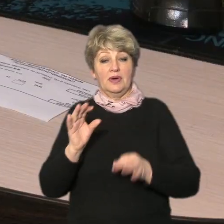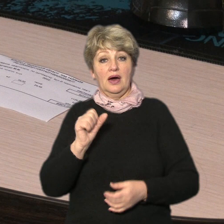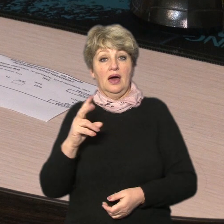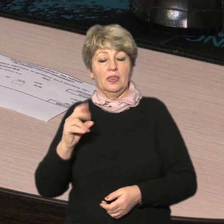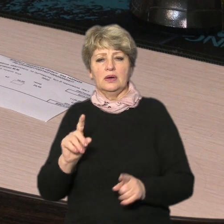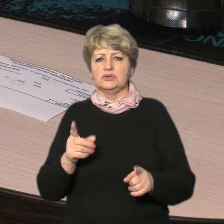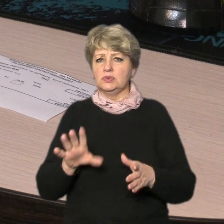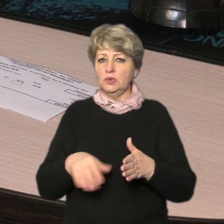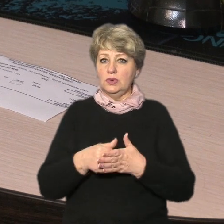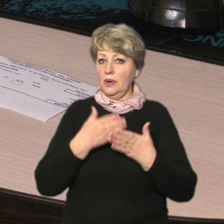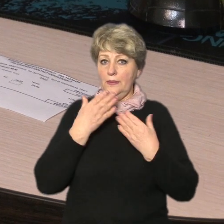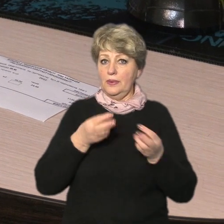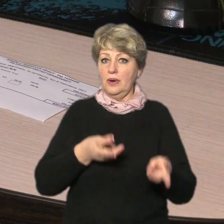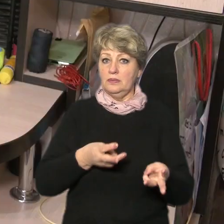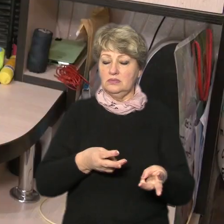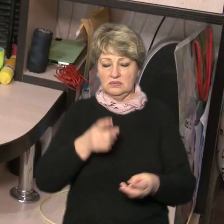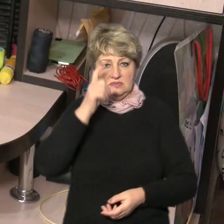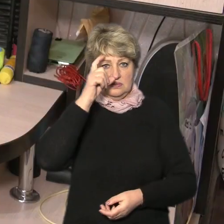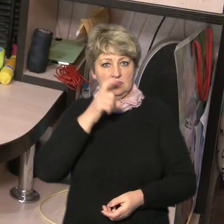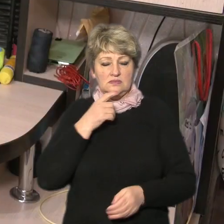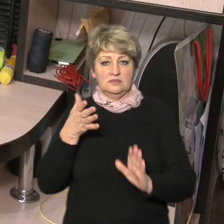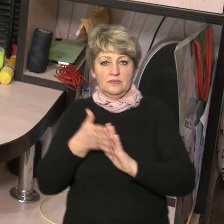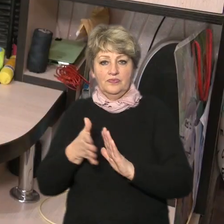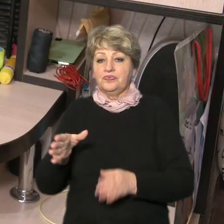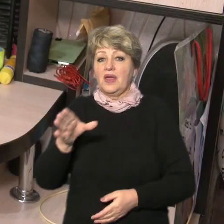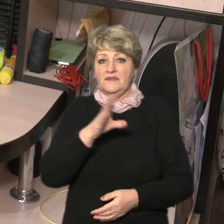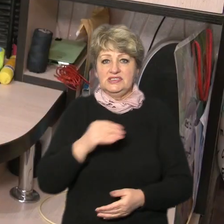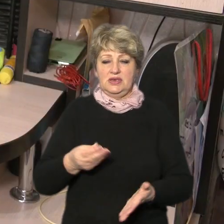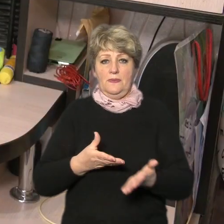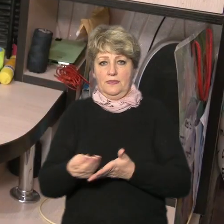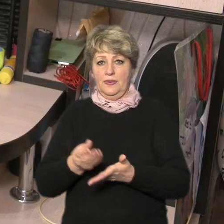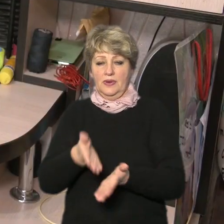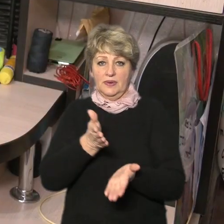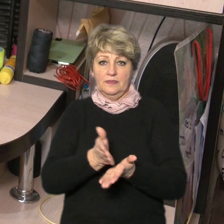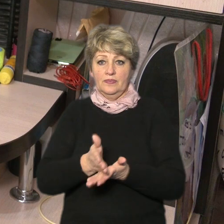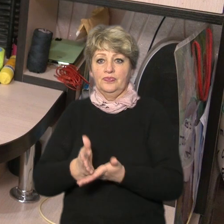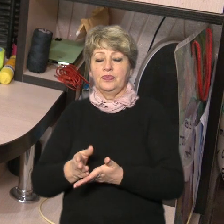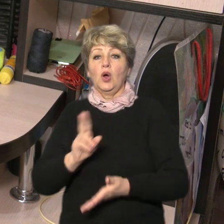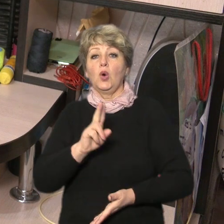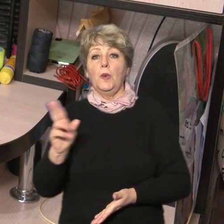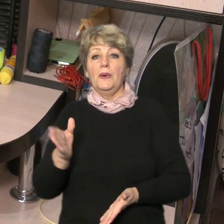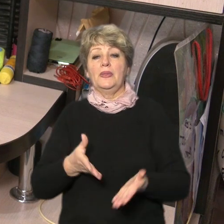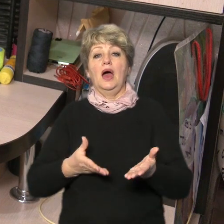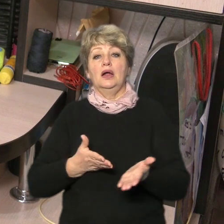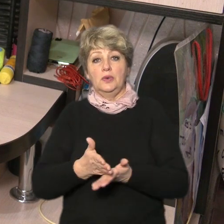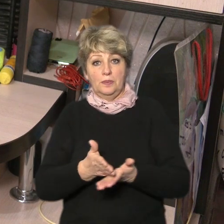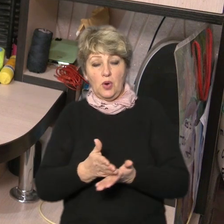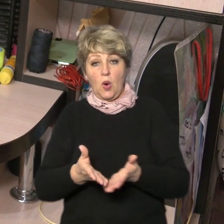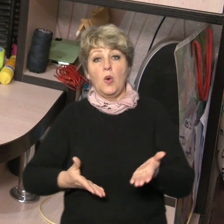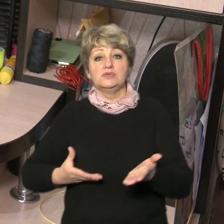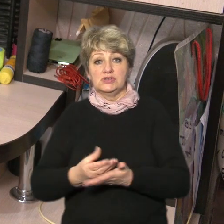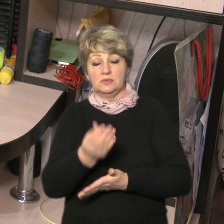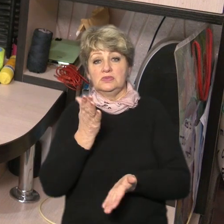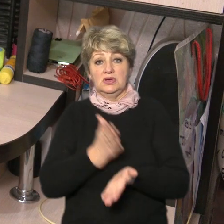ж немає опалення каже не розуміє все сплачено за комунальні за комунальні послуги Марченко Анна Вікторівна